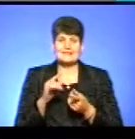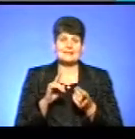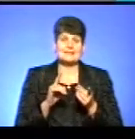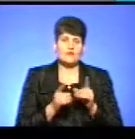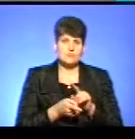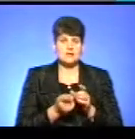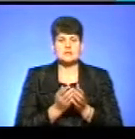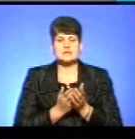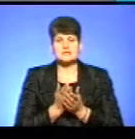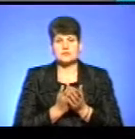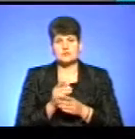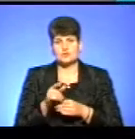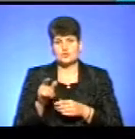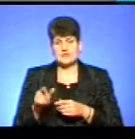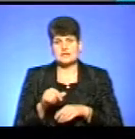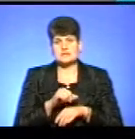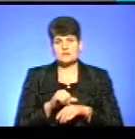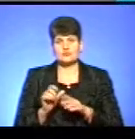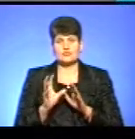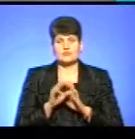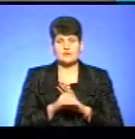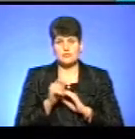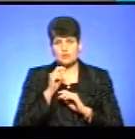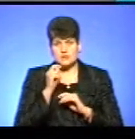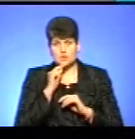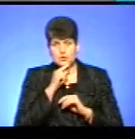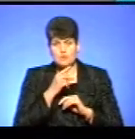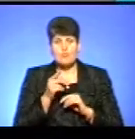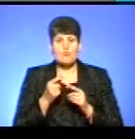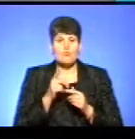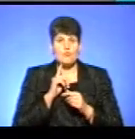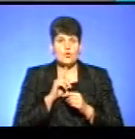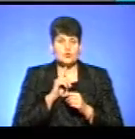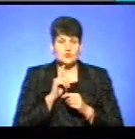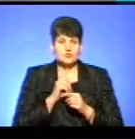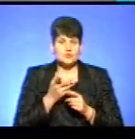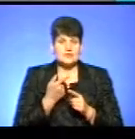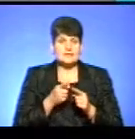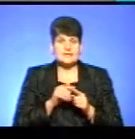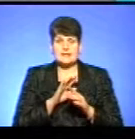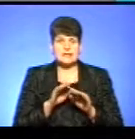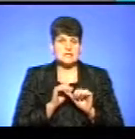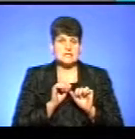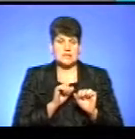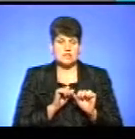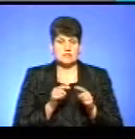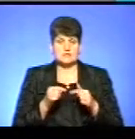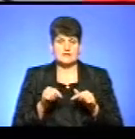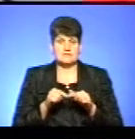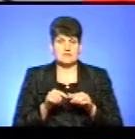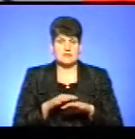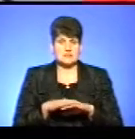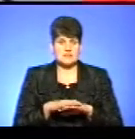стажу для людей, які, в принципі, із-за кордону вкладають українську економіку. Поки що це така незахищена варства населення в нашій країні.